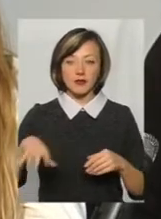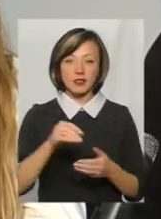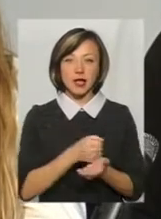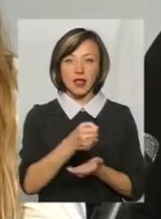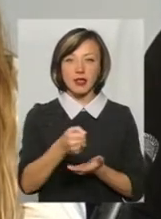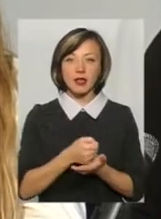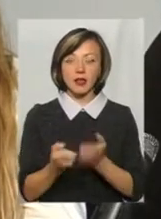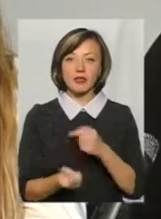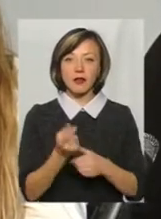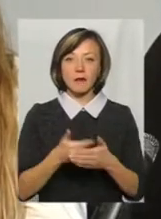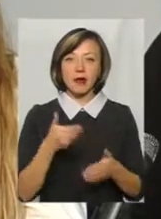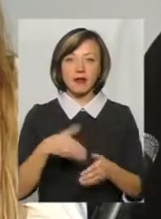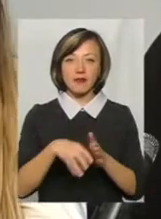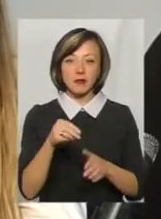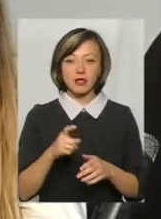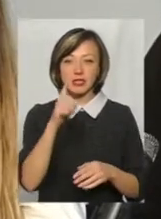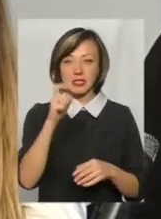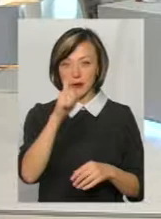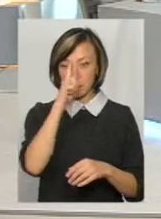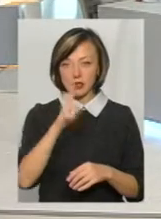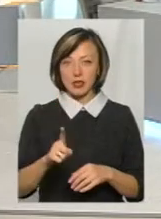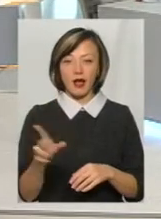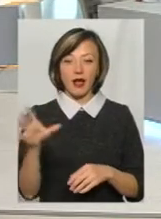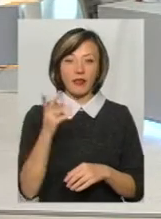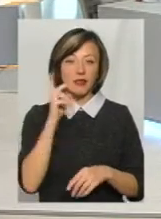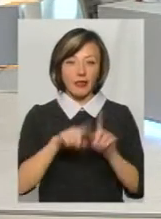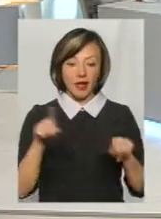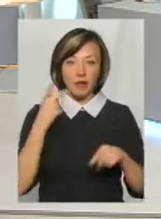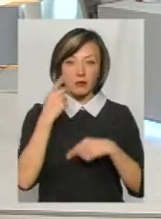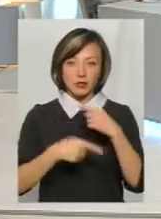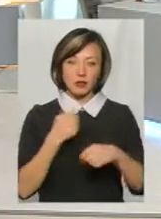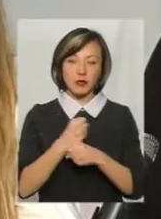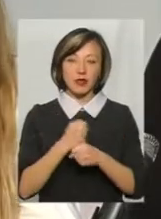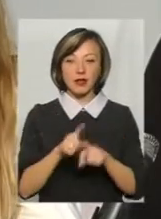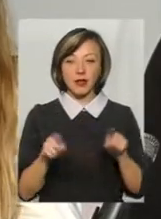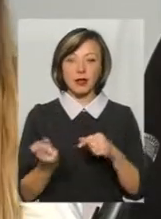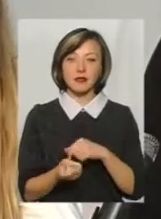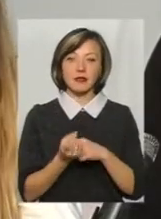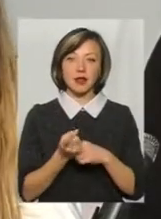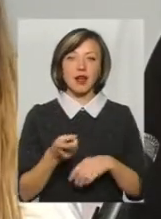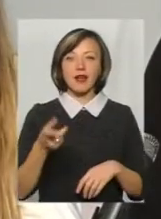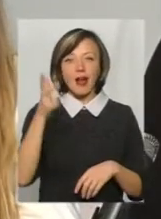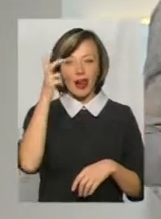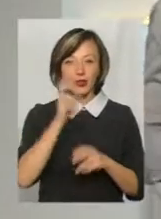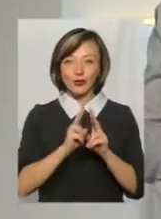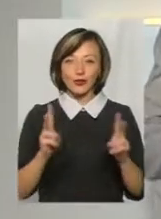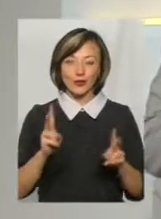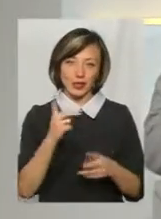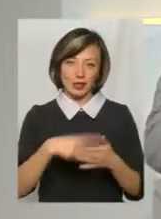'являються перед виборами за місяць. А деякі постійно працюють? Деякі працюють, але деякі з'являються за Гречку ніхто не скасовував.